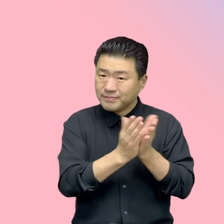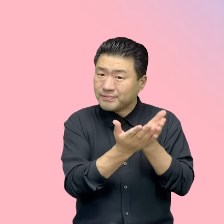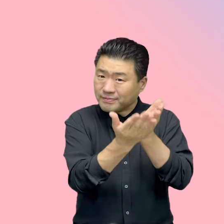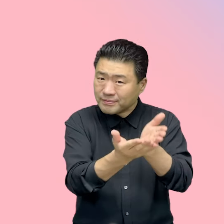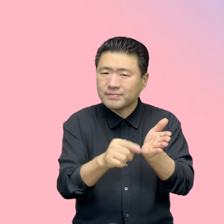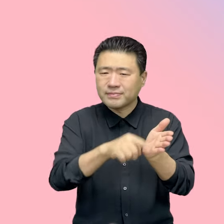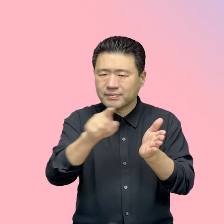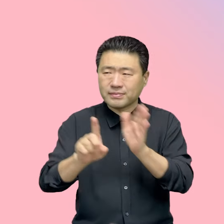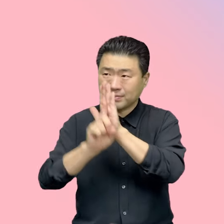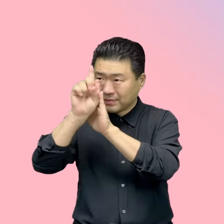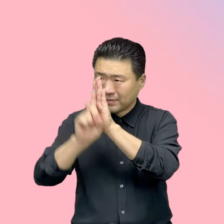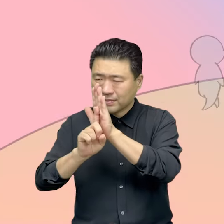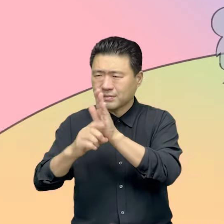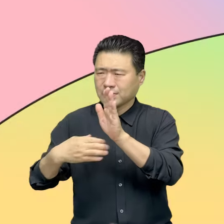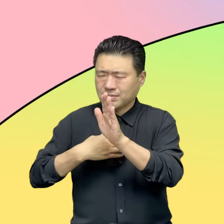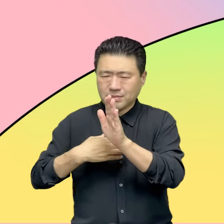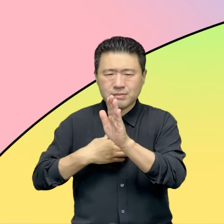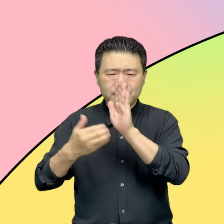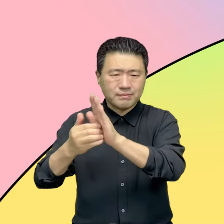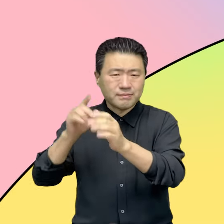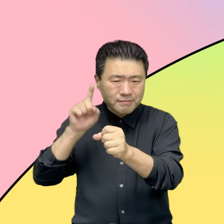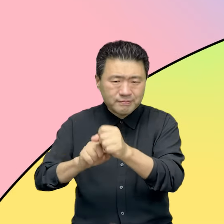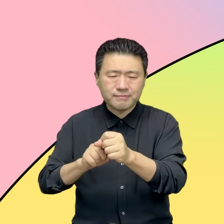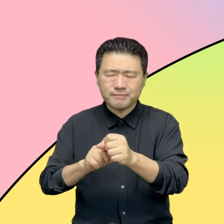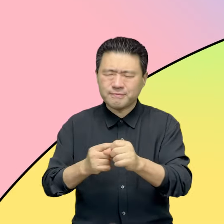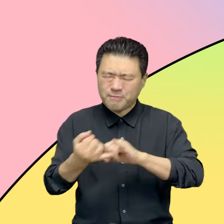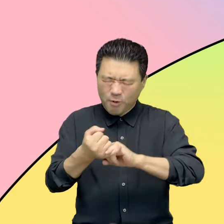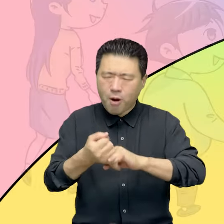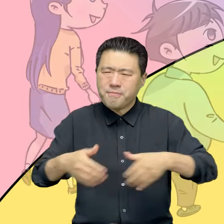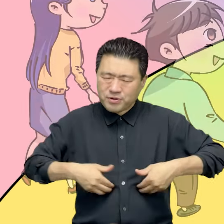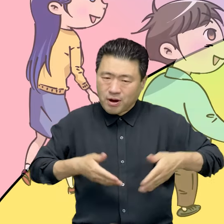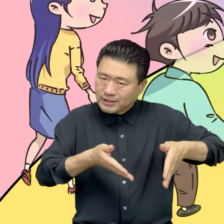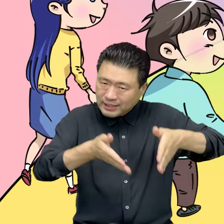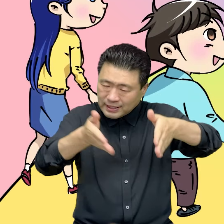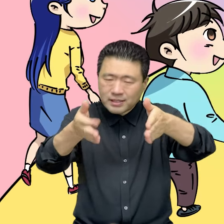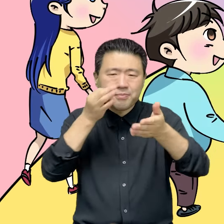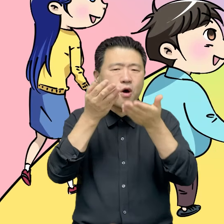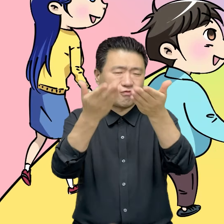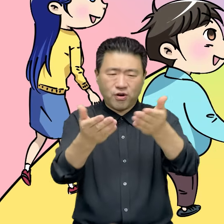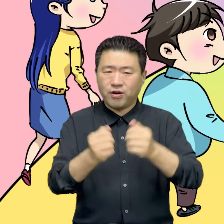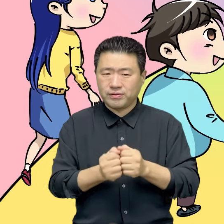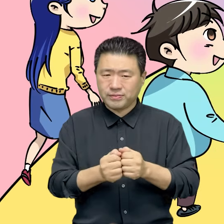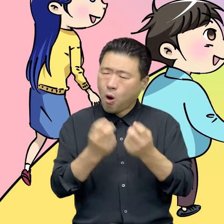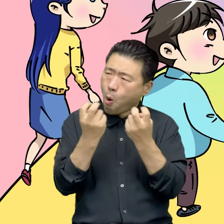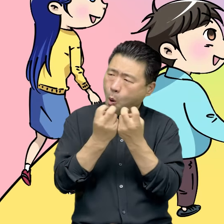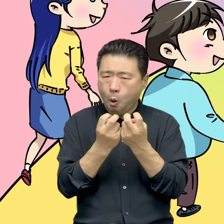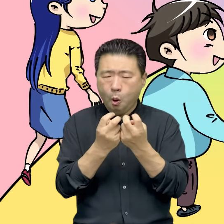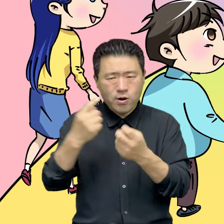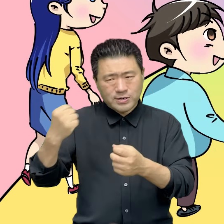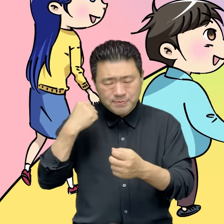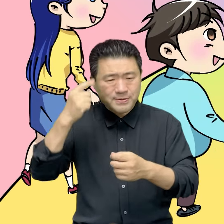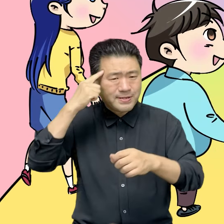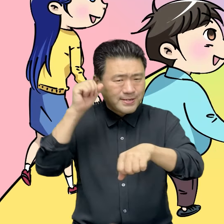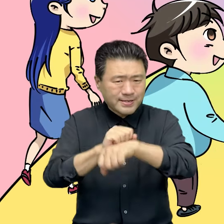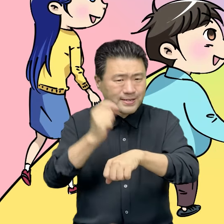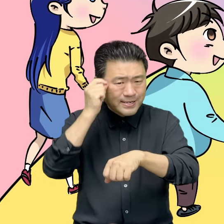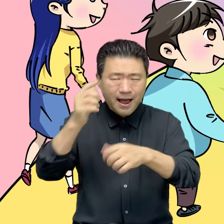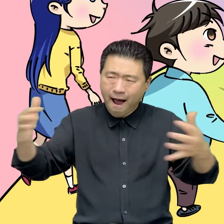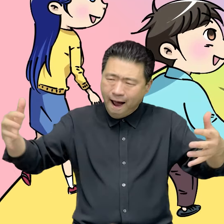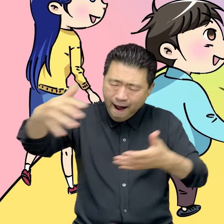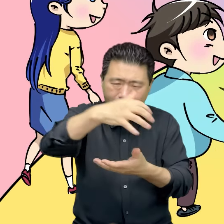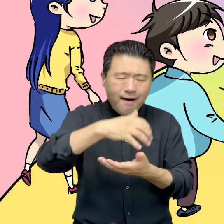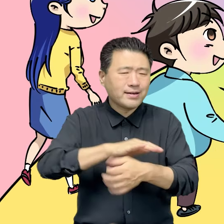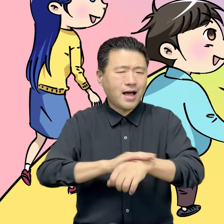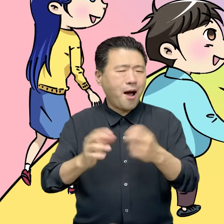이 책은 기후 위기를 넘어서기 위해 꼭 가야 할 길을 제시하고 있습니다. 어떻게 하면 우리의